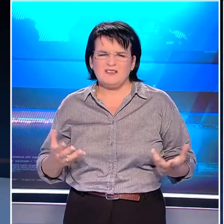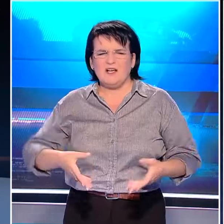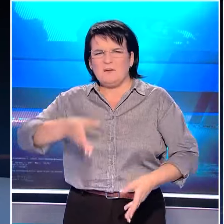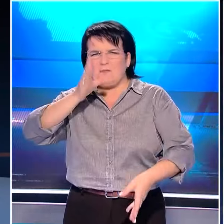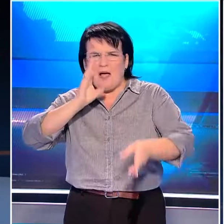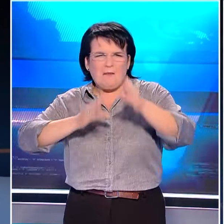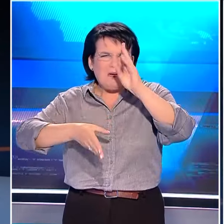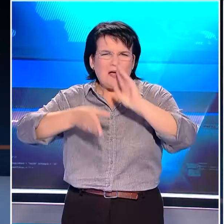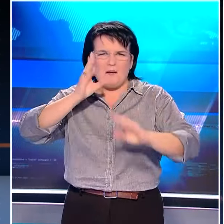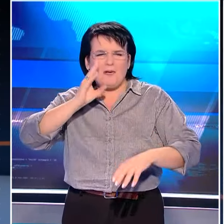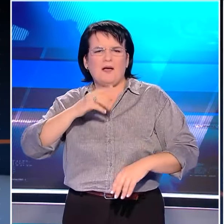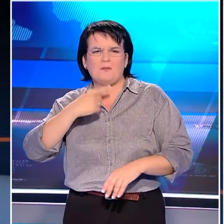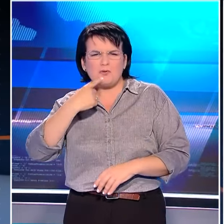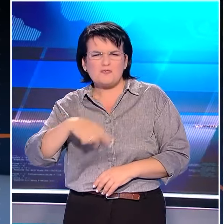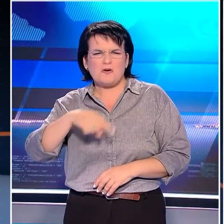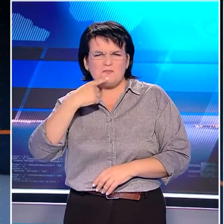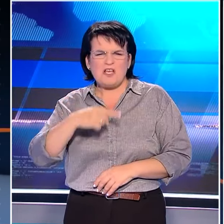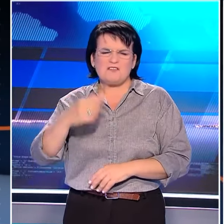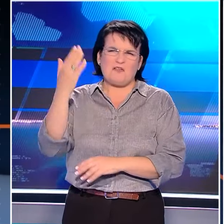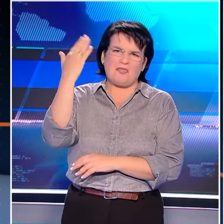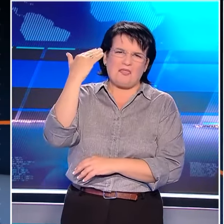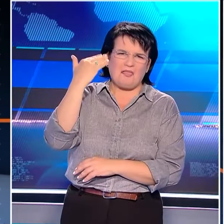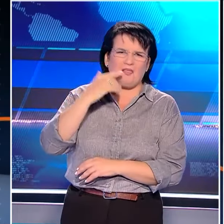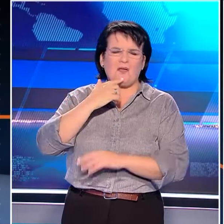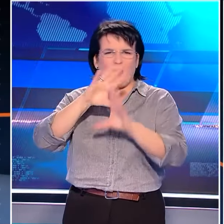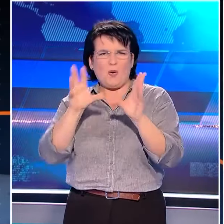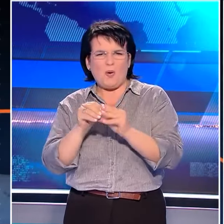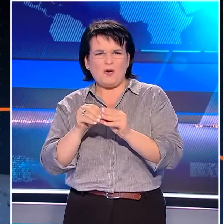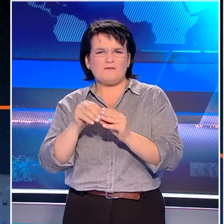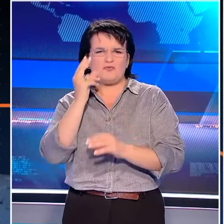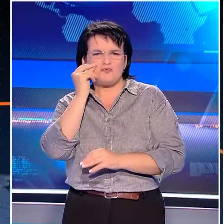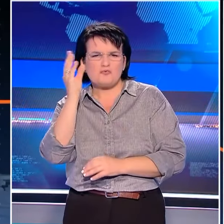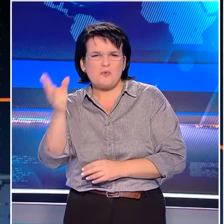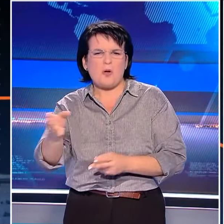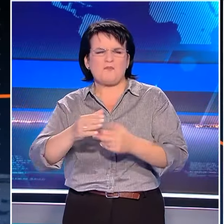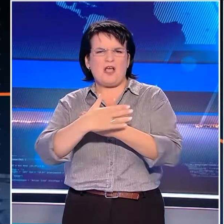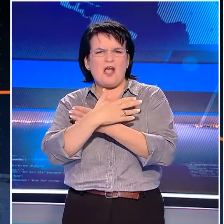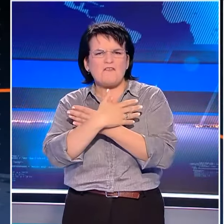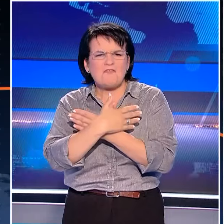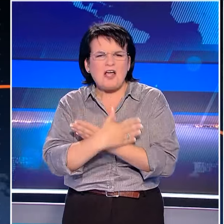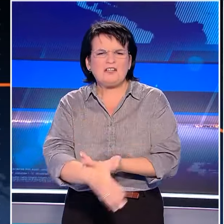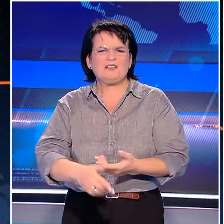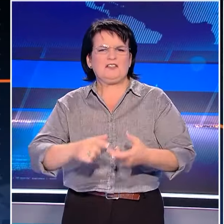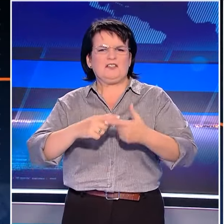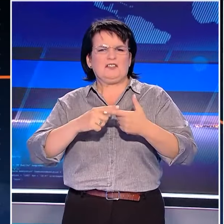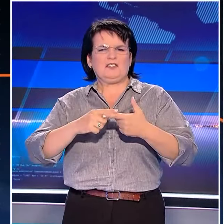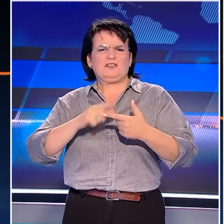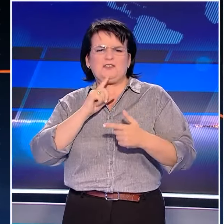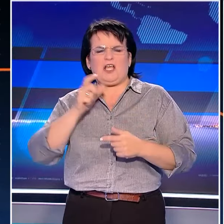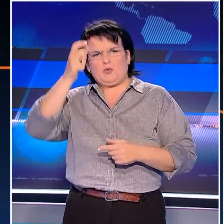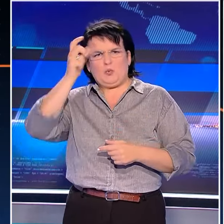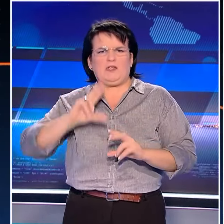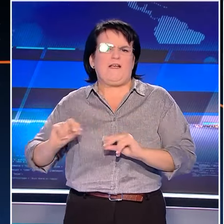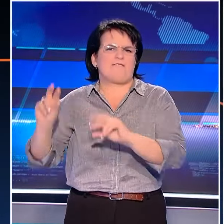προσβολή, τη μία ταπείνωση μετά την άλλη. Τους Σκοπιανούς, τους Αλβανούς και φυσικά τους φίλους μας τους